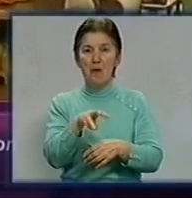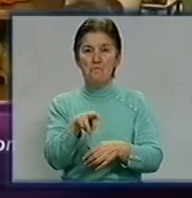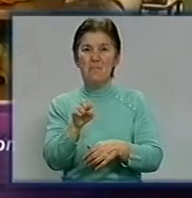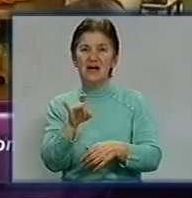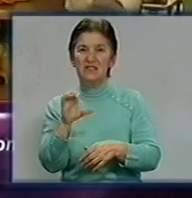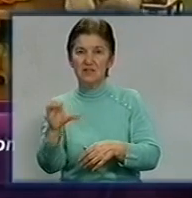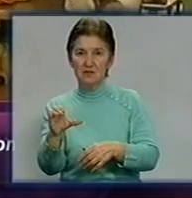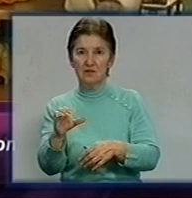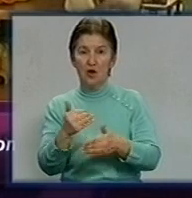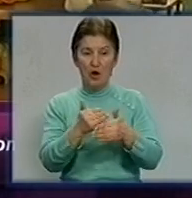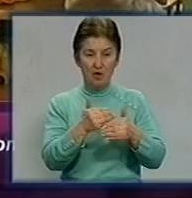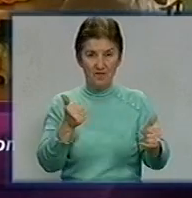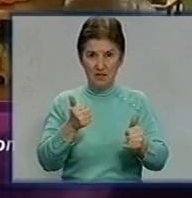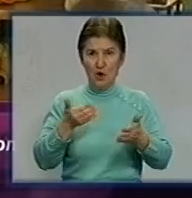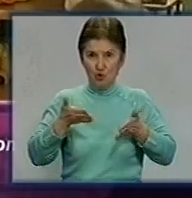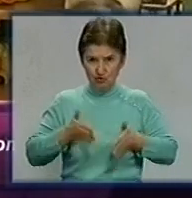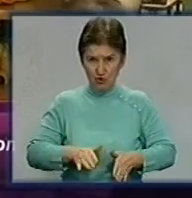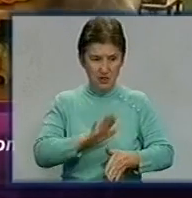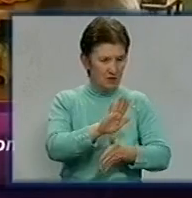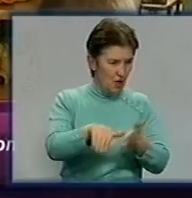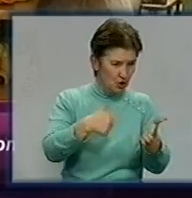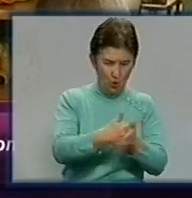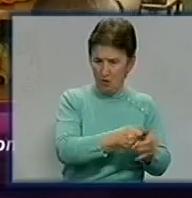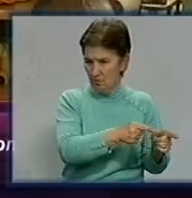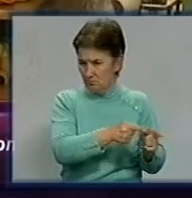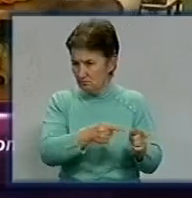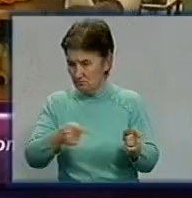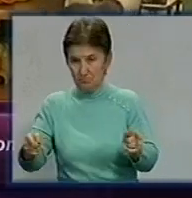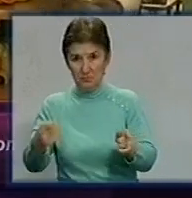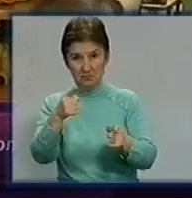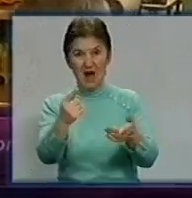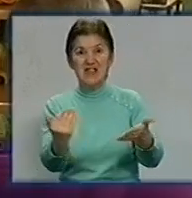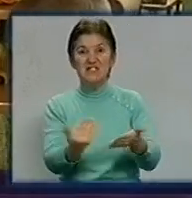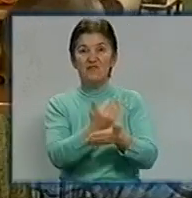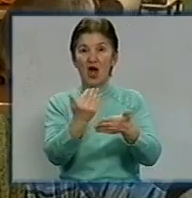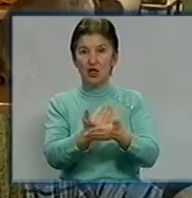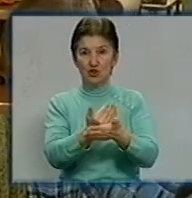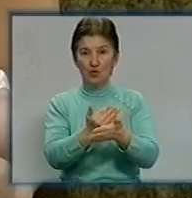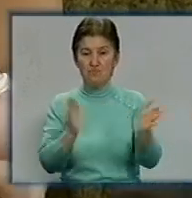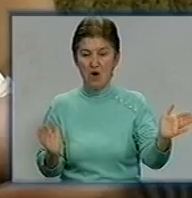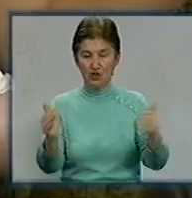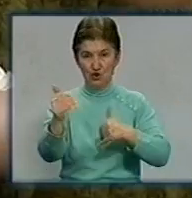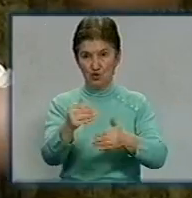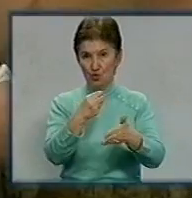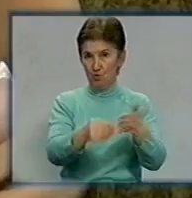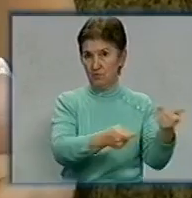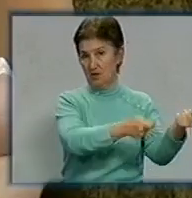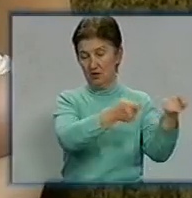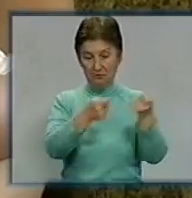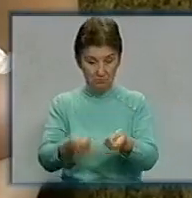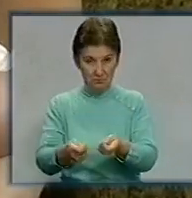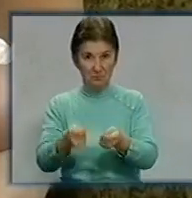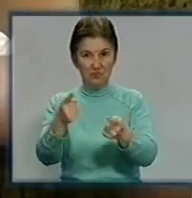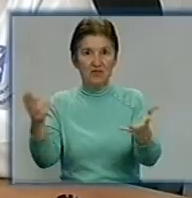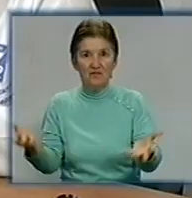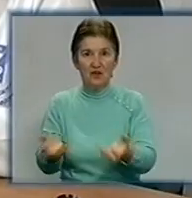користувалися від народження. Ми просто купили свіжу пачку. І от вийшло так. Рятувала немовля педіатр